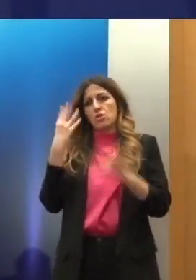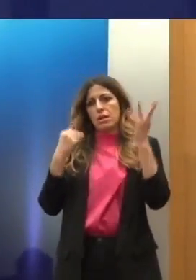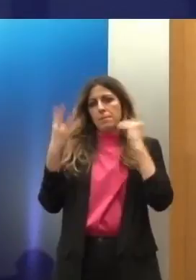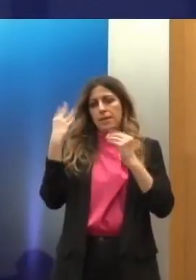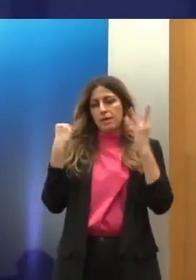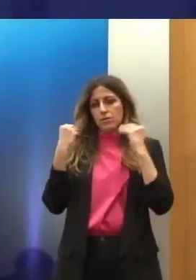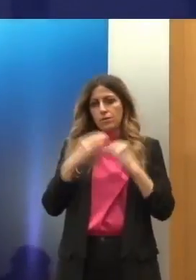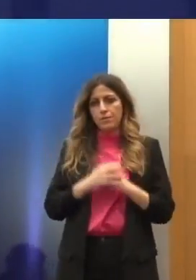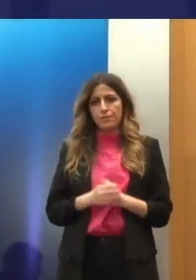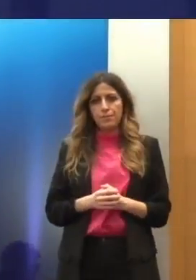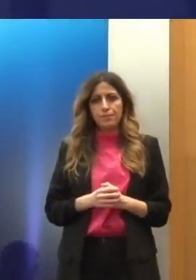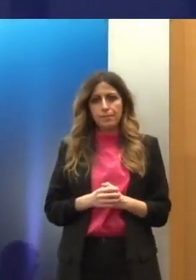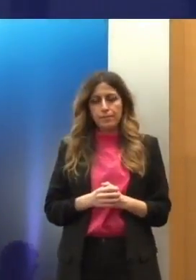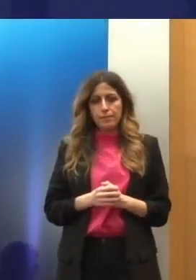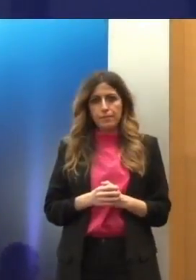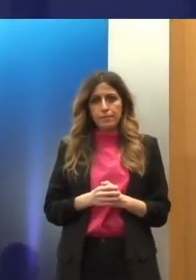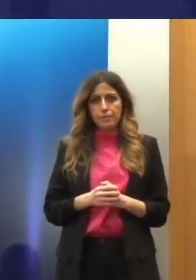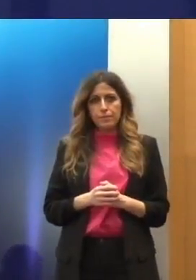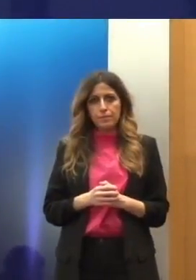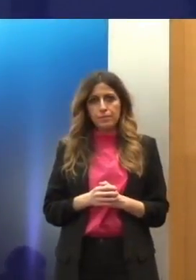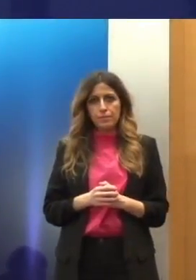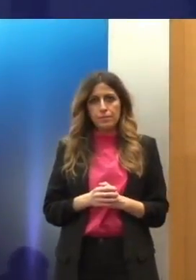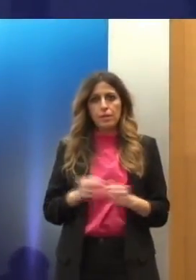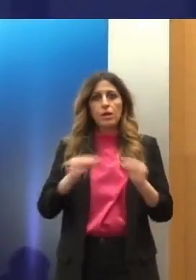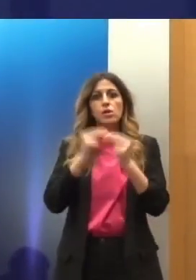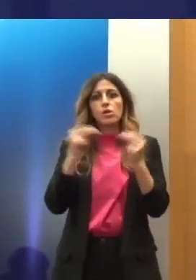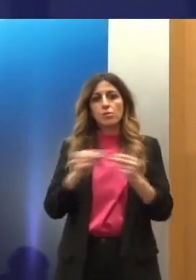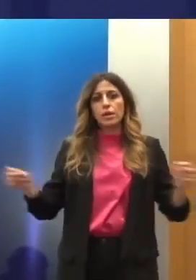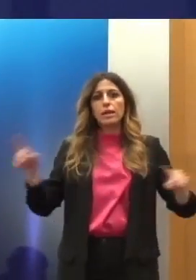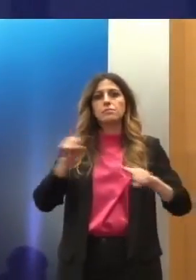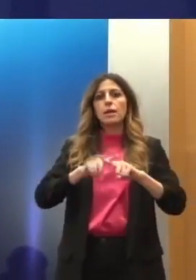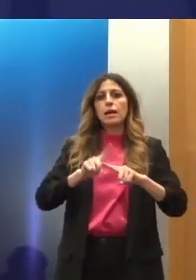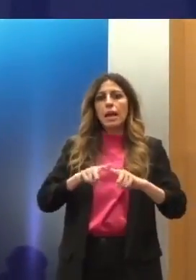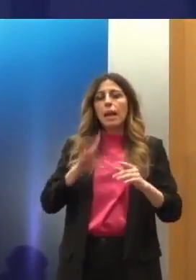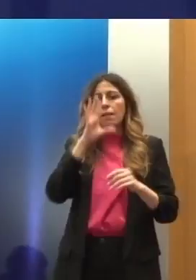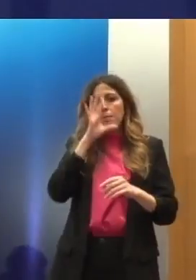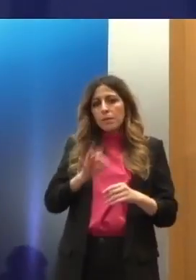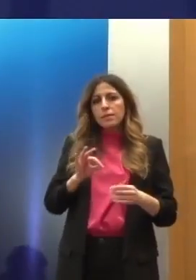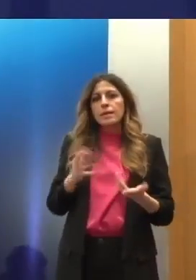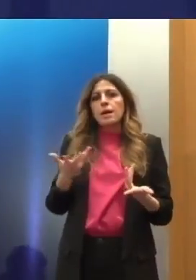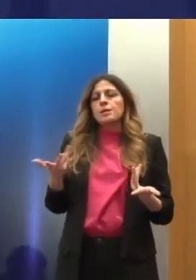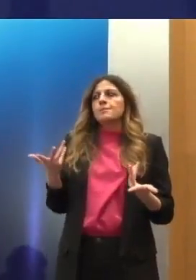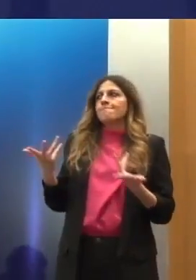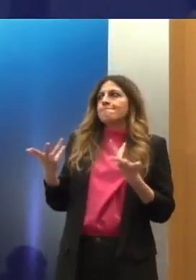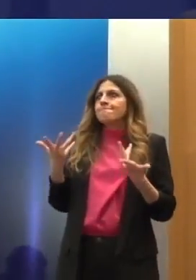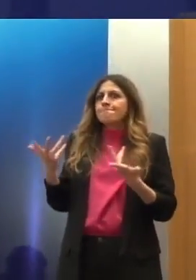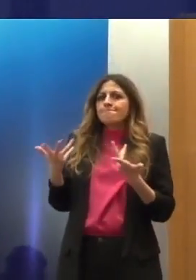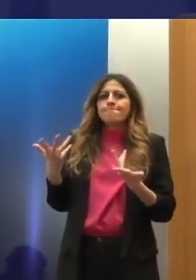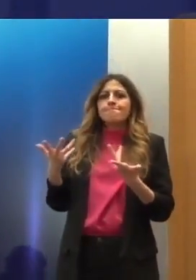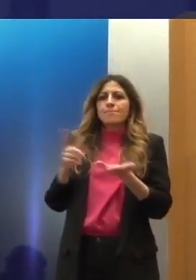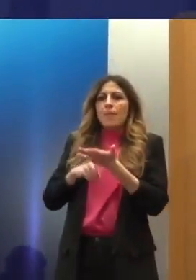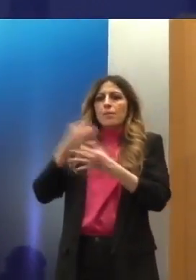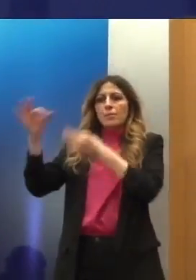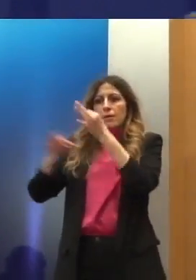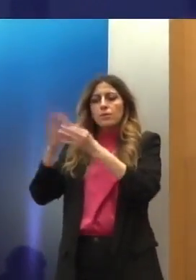αυτά είχαν υδοθετήσει μια κατάσταση στην οποία η Ελλάδα ήταν υπόλογη ενώπιον των διευθυνών οργάνων. Αυτό